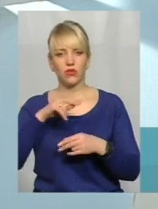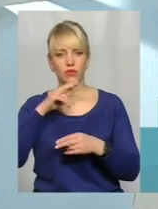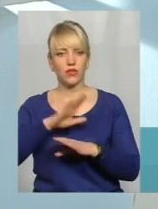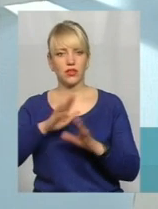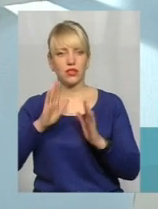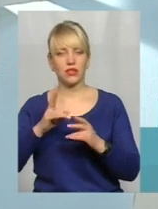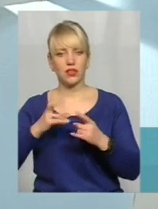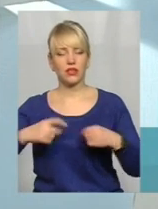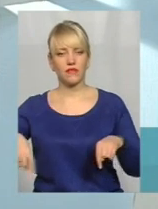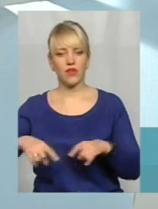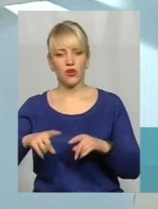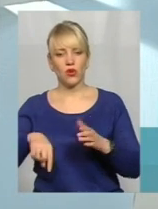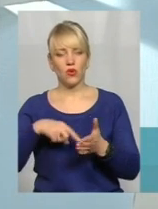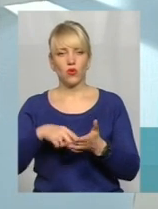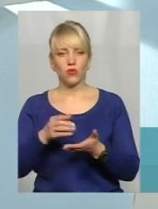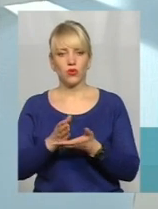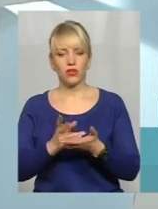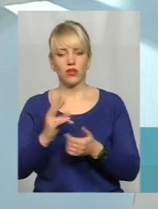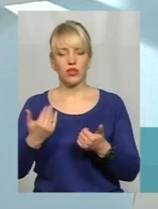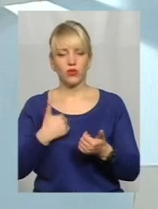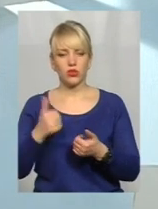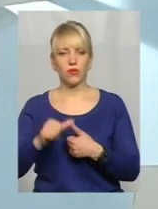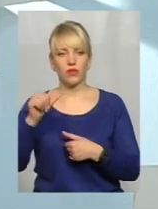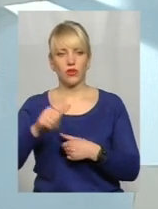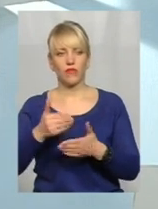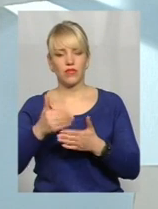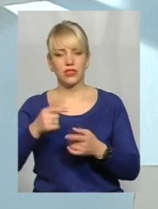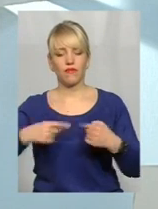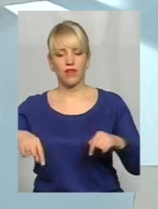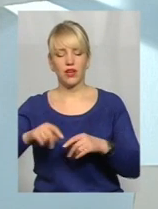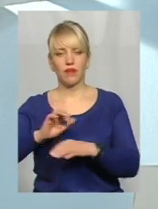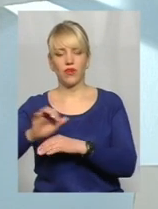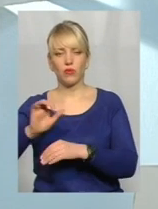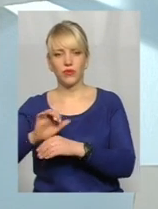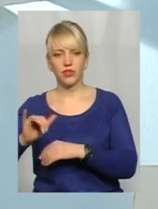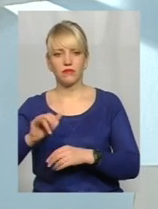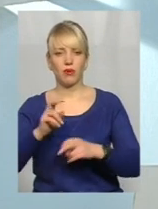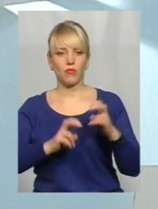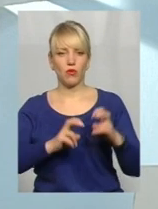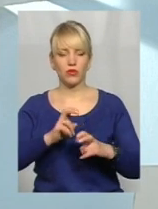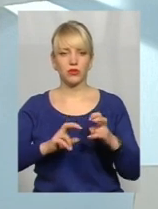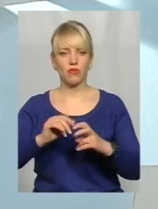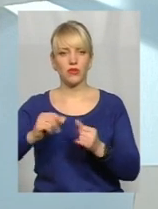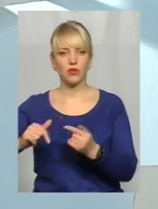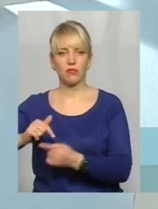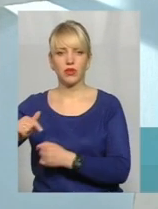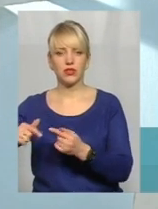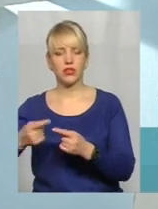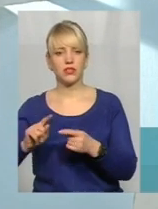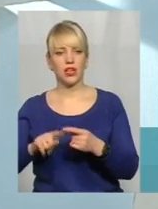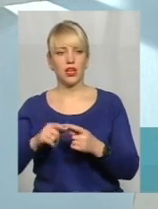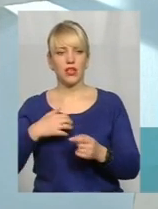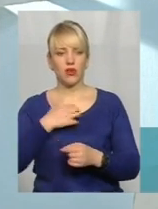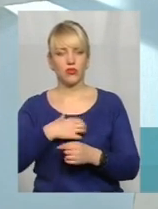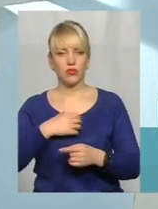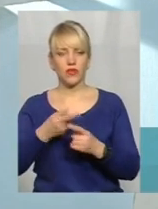комунальну, але і відокремити її від сфери виробництва, промисловості, бізнесу. І наша цільова літорія – це є малий середній бізнес в першу